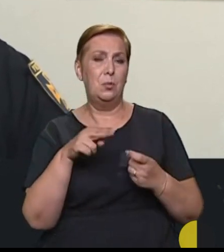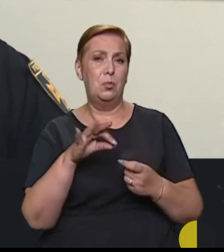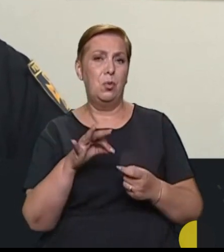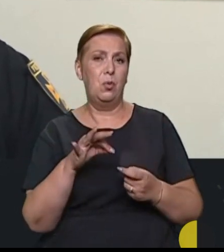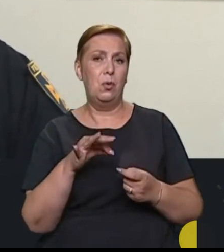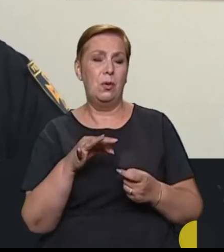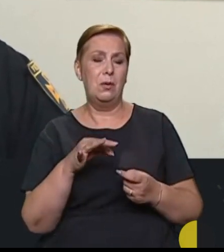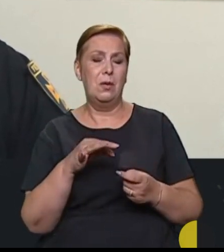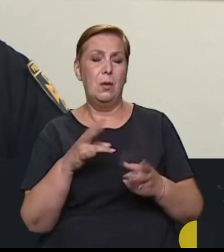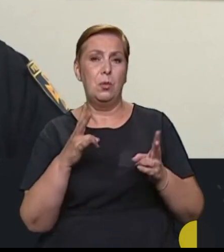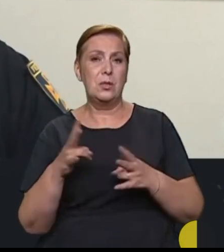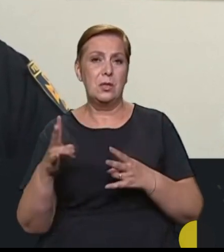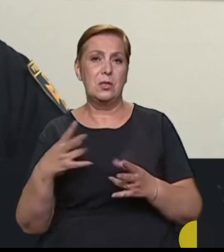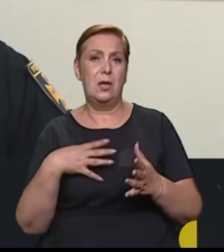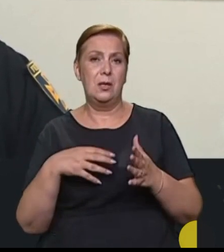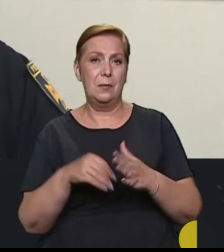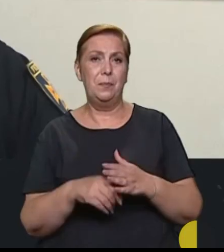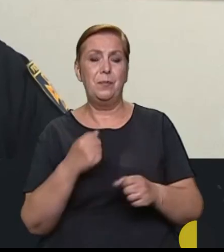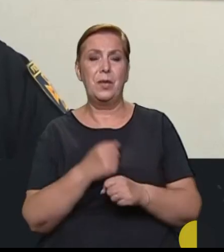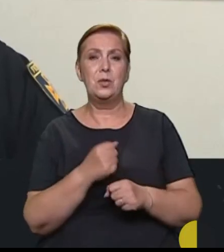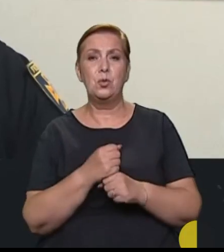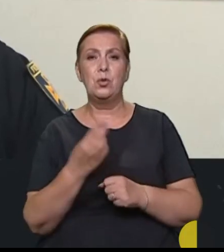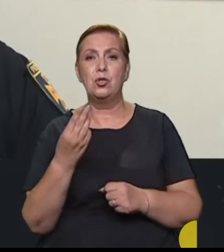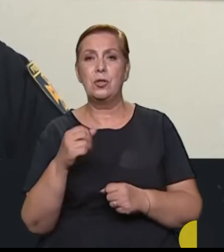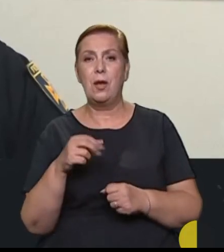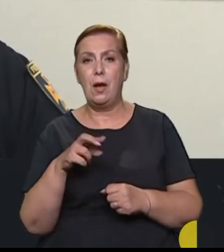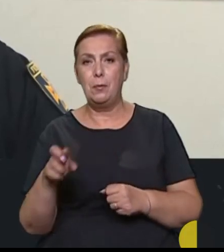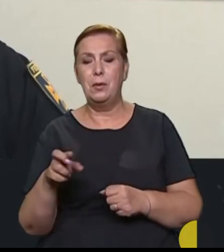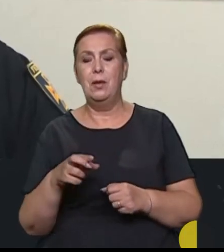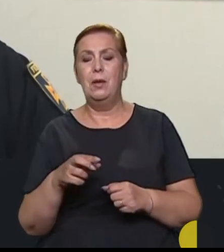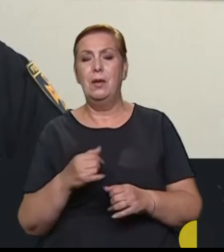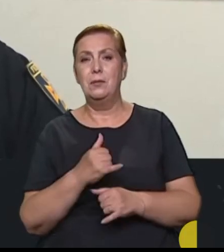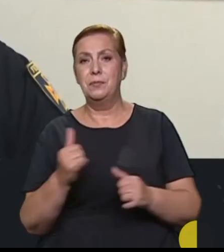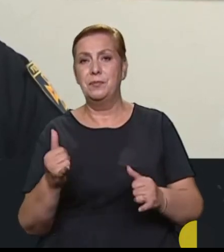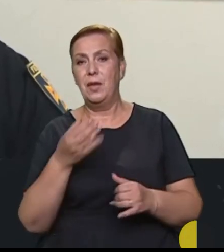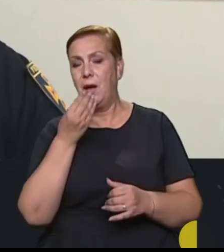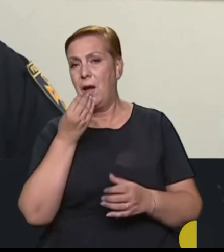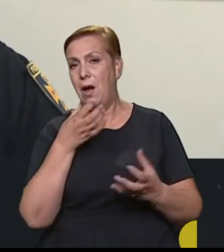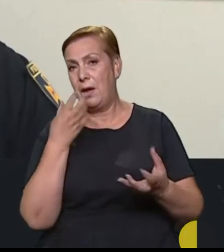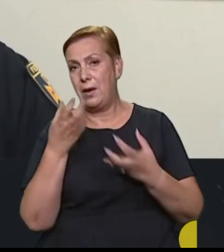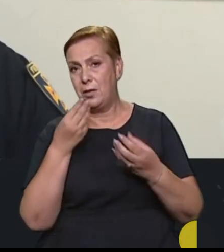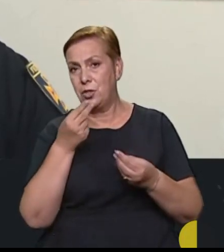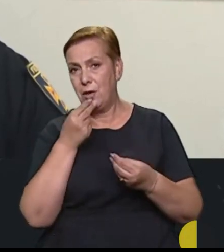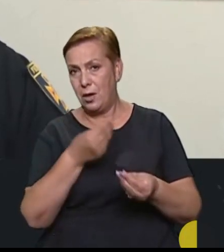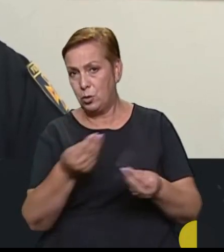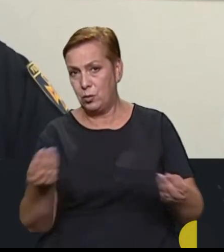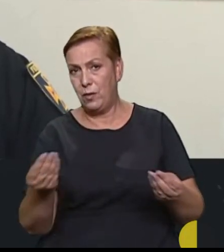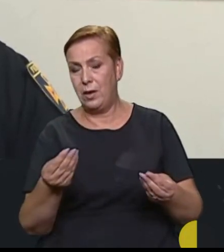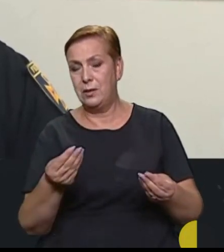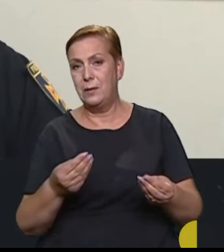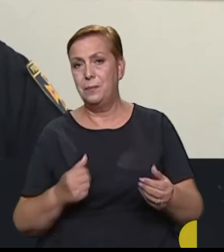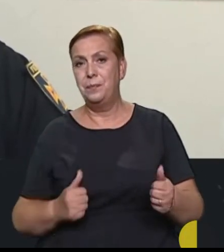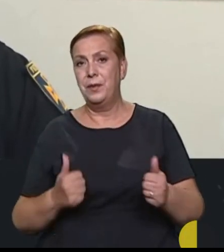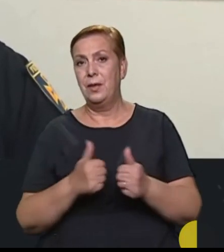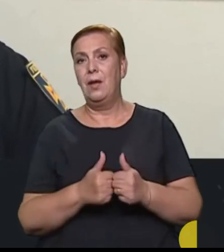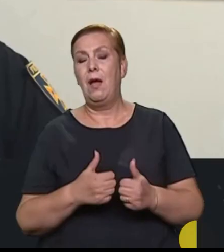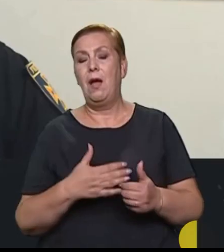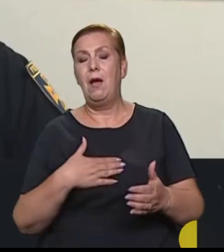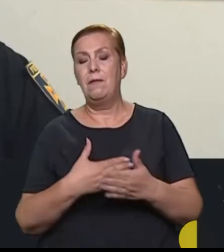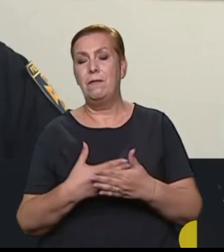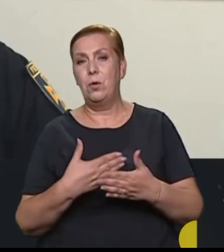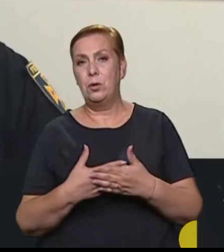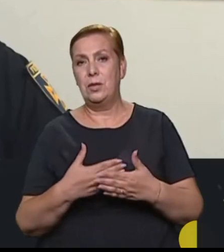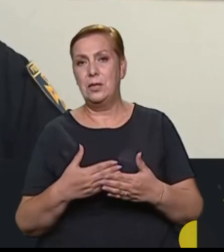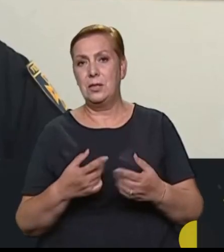місті штаб. Організовано гарячі харчування, відповідно, підключились волонтерські організації, зокрема, вдячні товариству